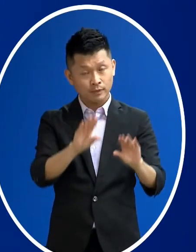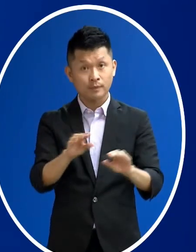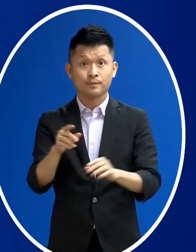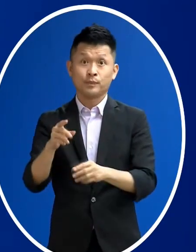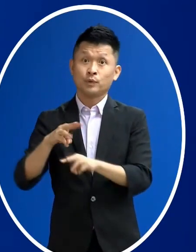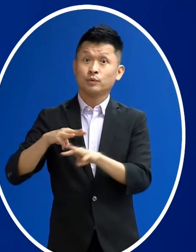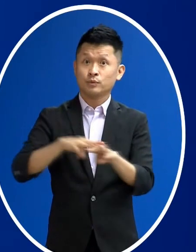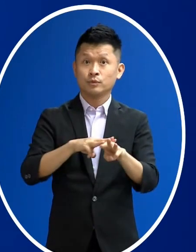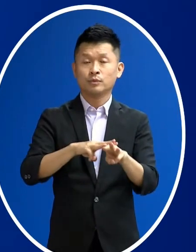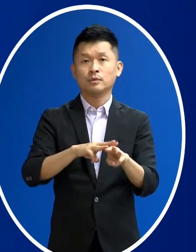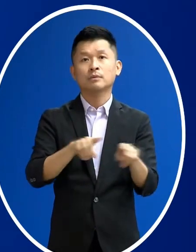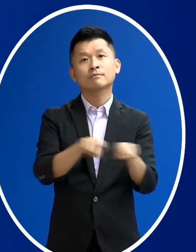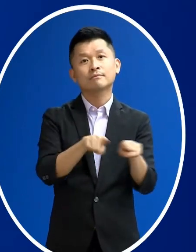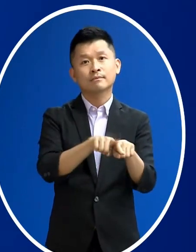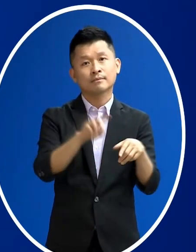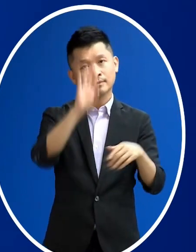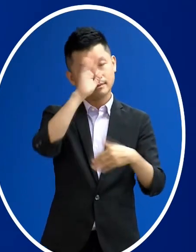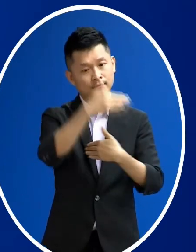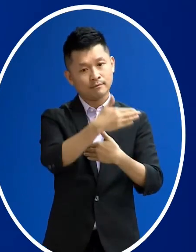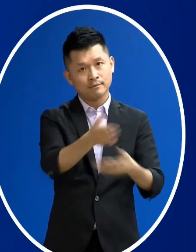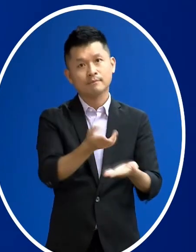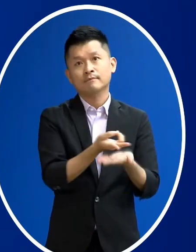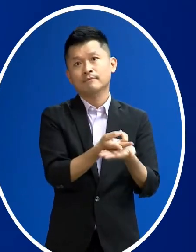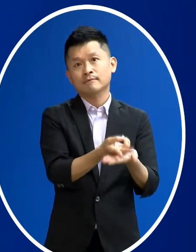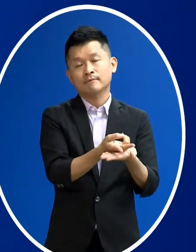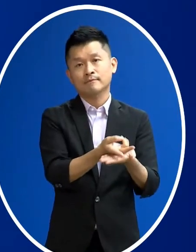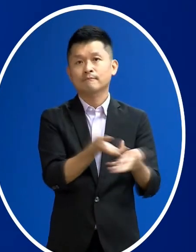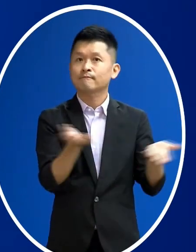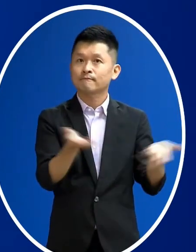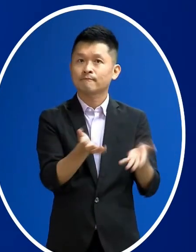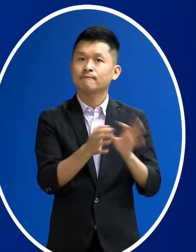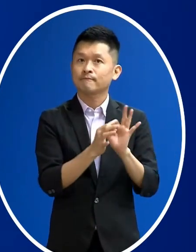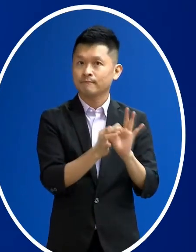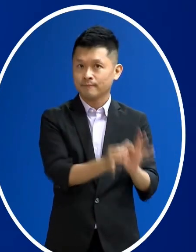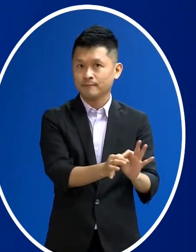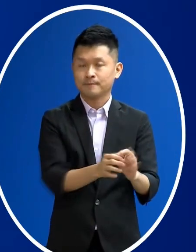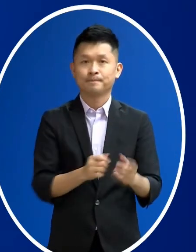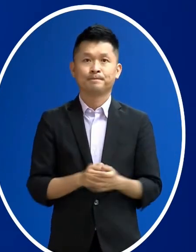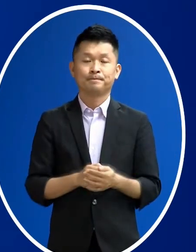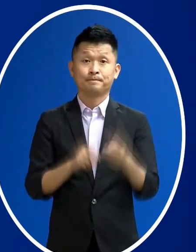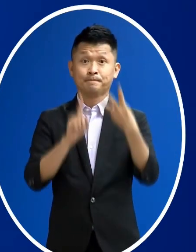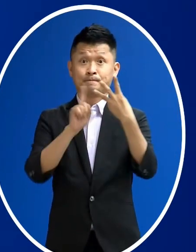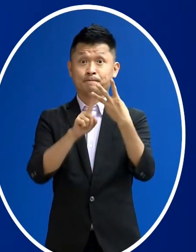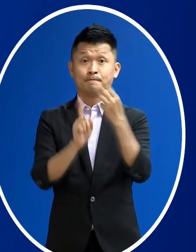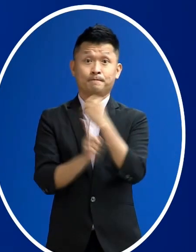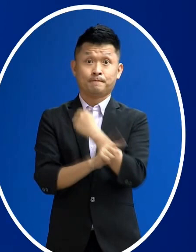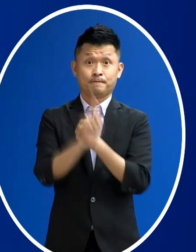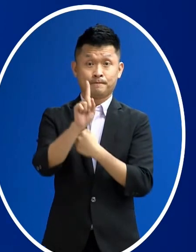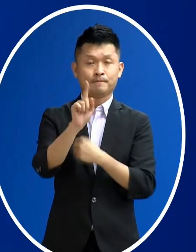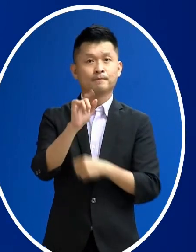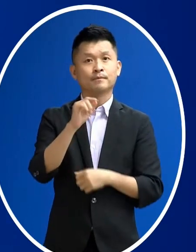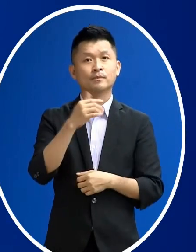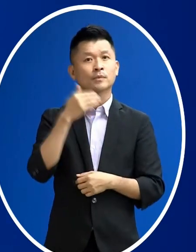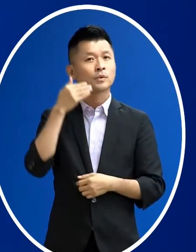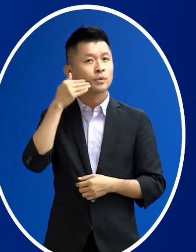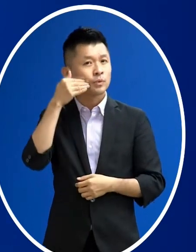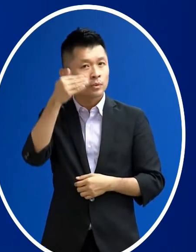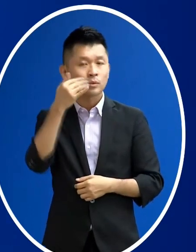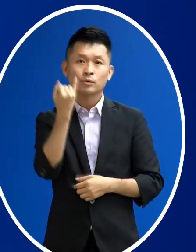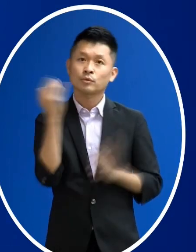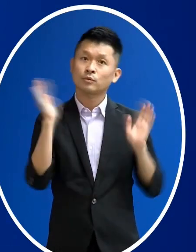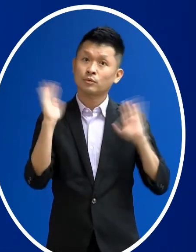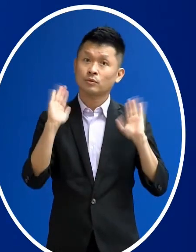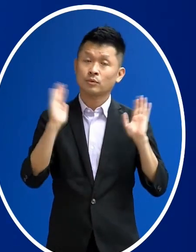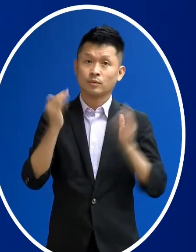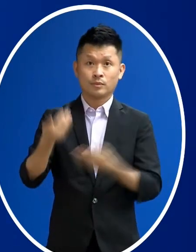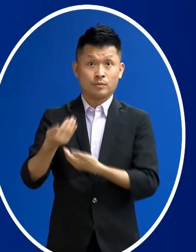病房 現在目前是在一般的這個病房當中繼續治療最後是一個9個月大的女童那本身